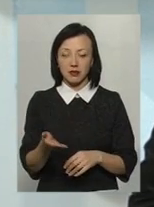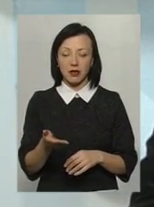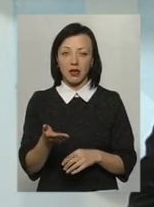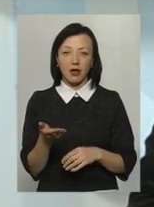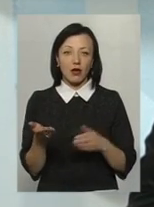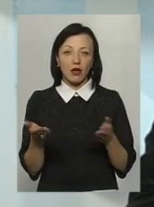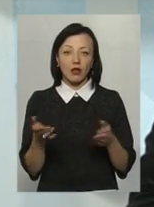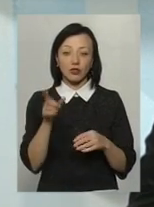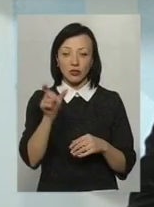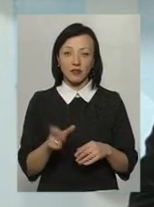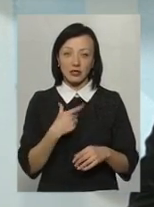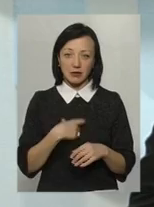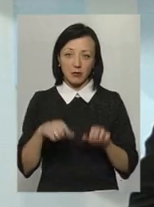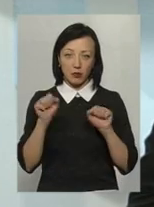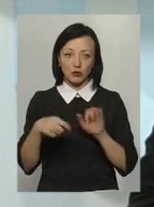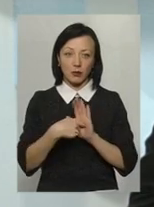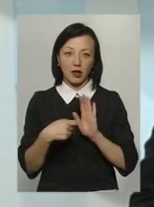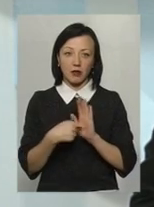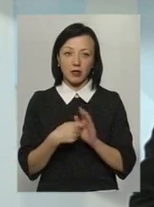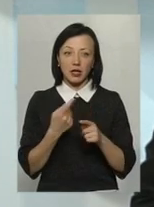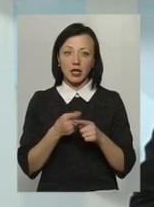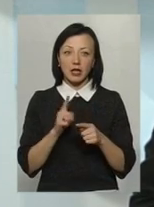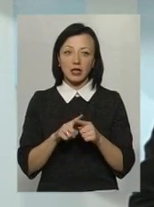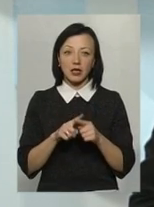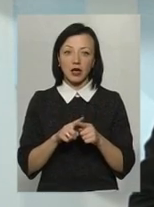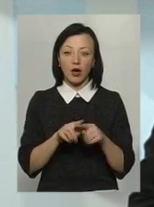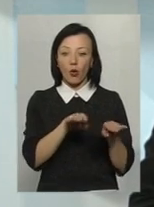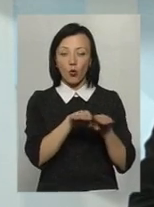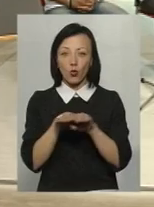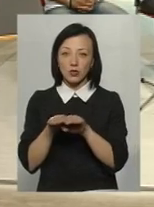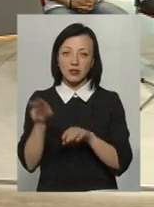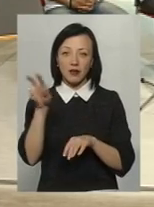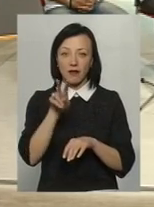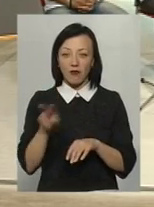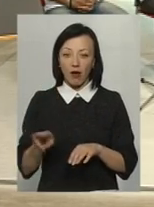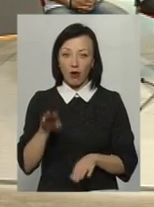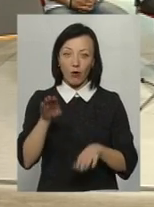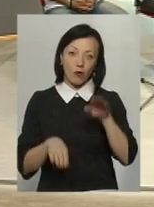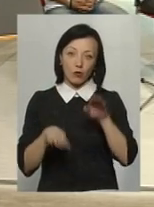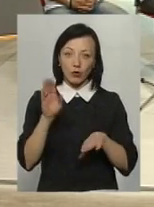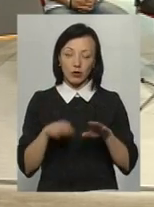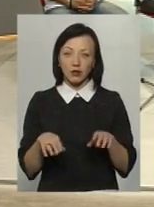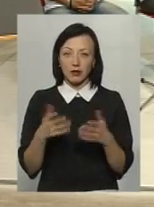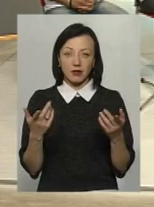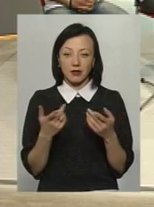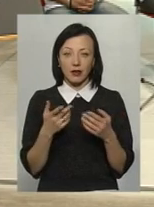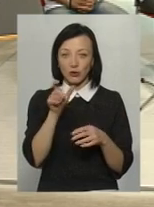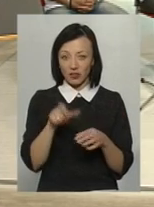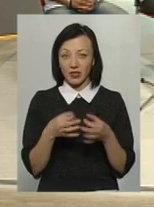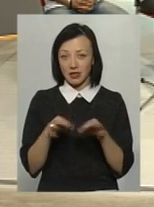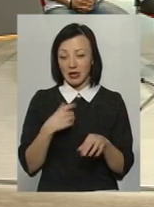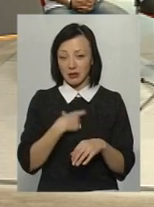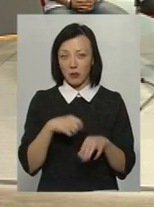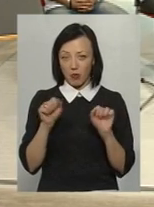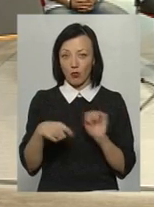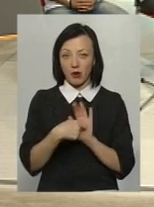може себе прокормити. І ці курси валюти теж. Як-то независимості. Я себе